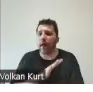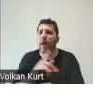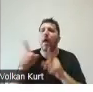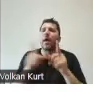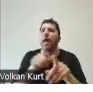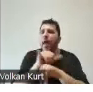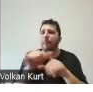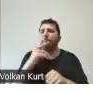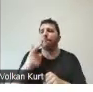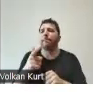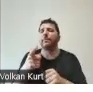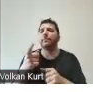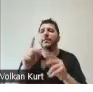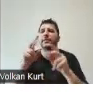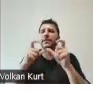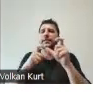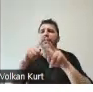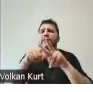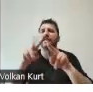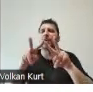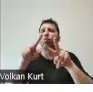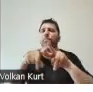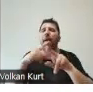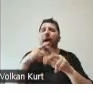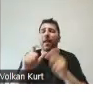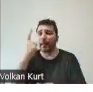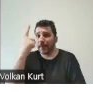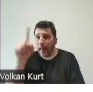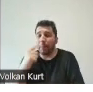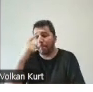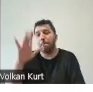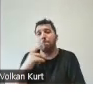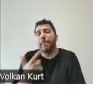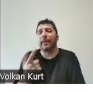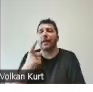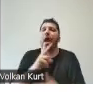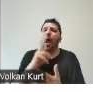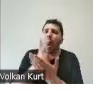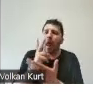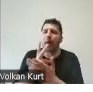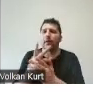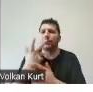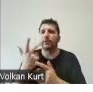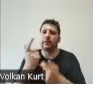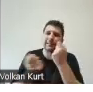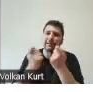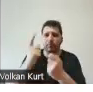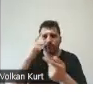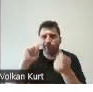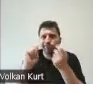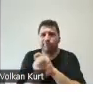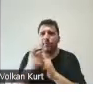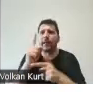savunuculuk alanında, karar vericilerle ilişkiler alanında belki sadece ve sadece karar vericileri etkilemeye yönelik, yerel yönetimleri